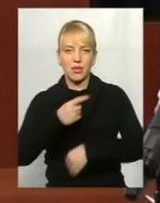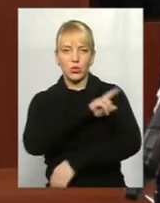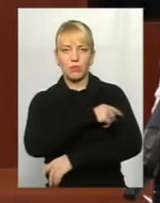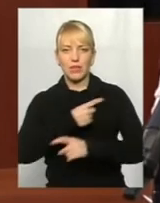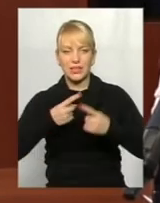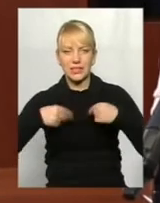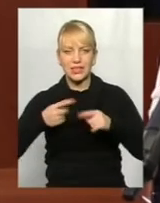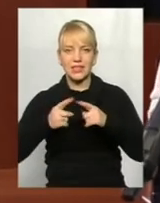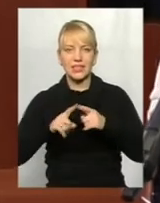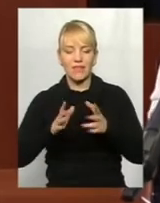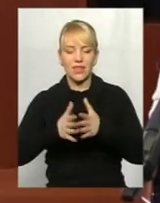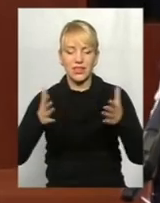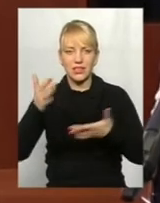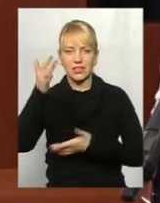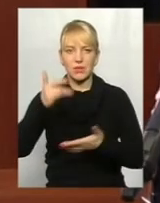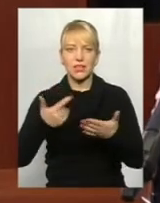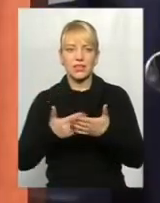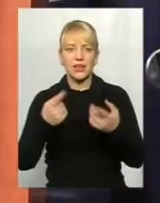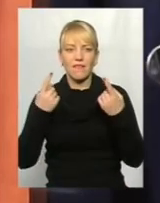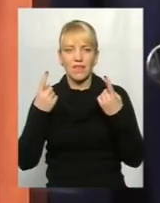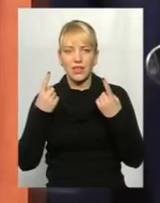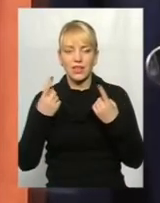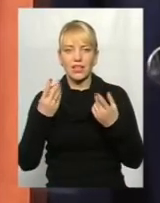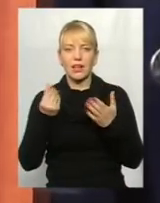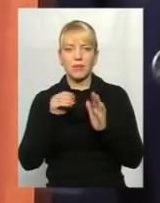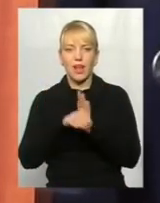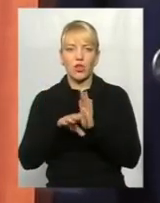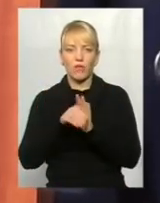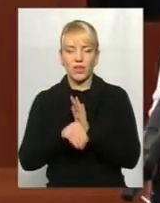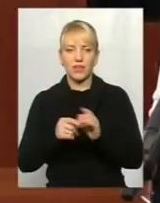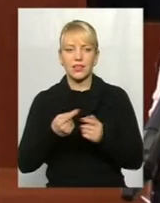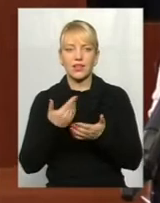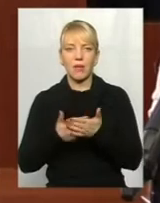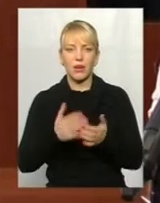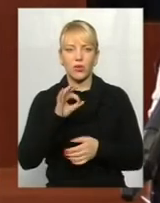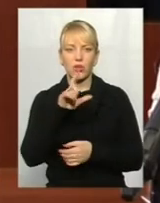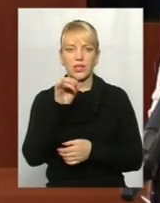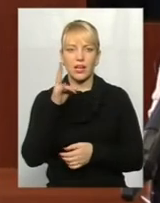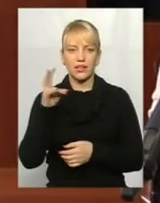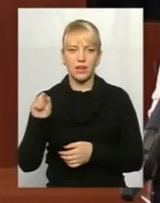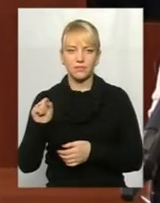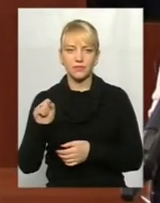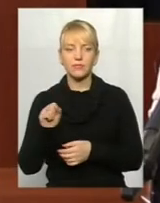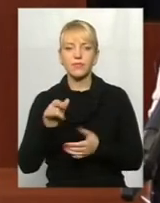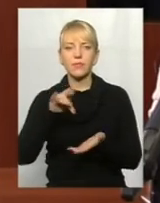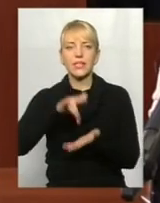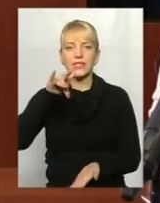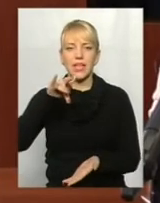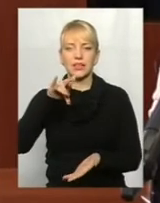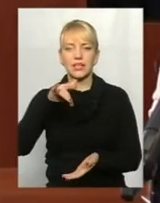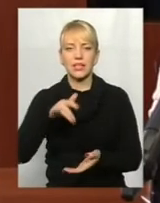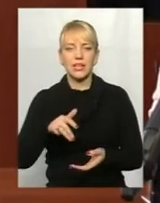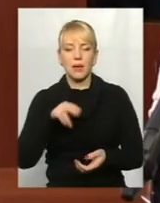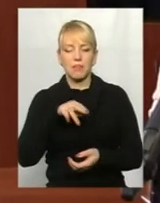список. І це дуже велике капіталовкладення. Наприклад, на Озерні центр ПМСД